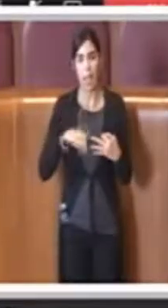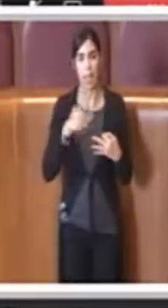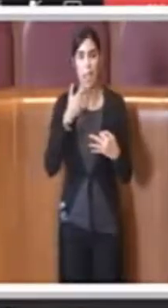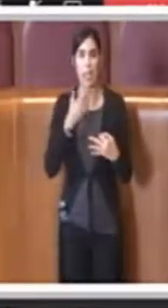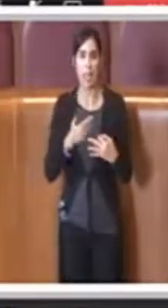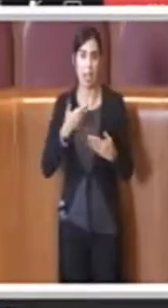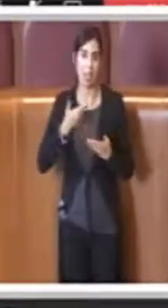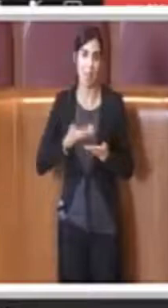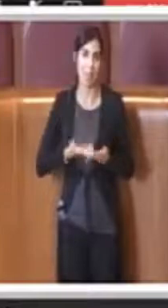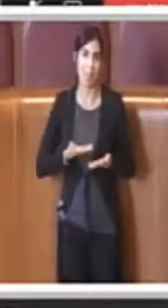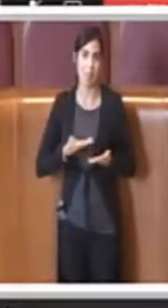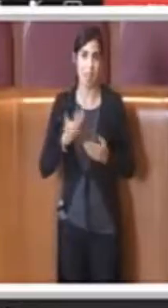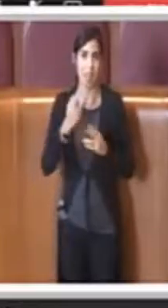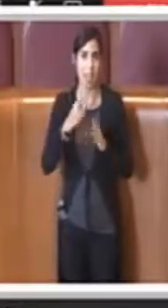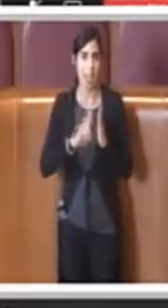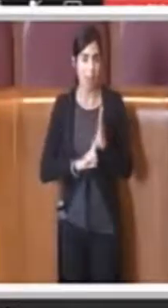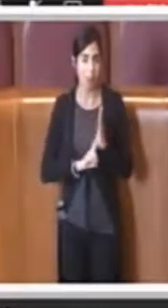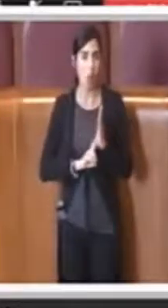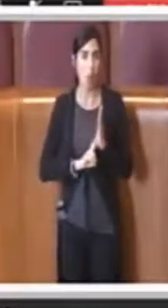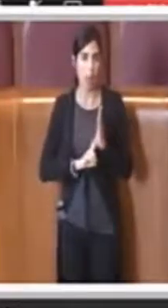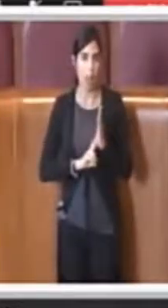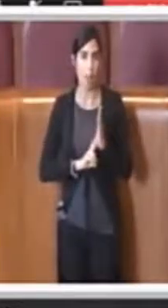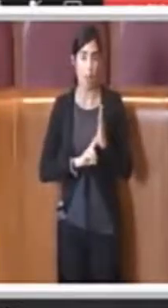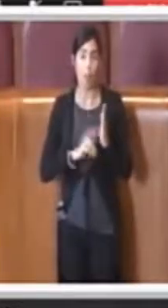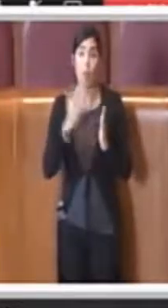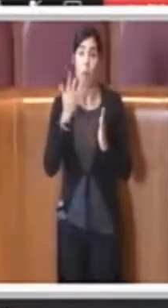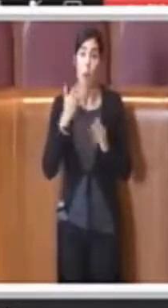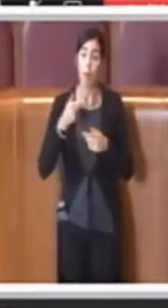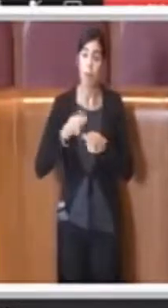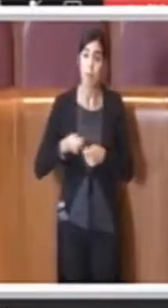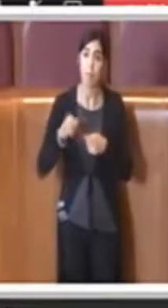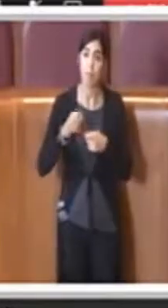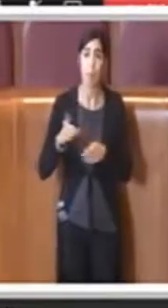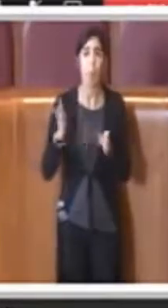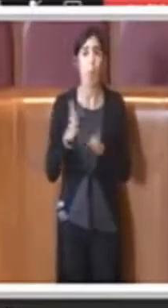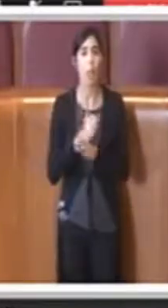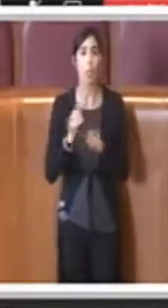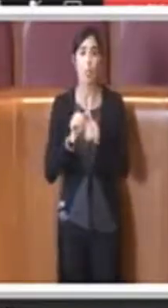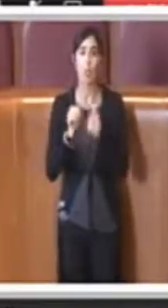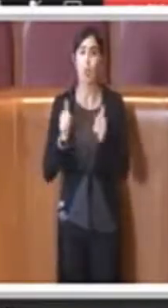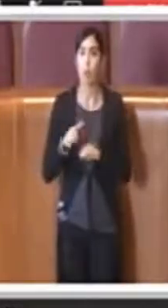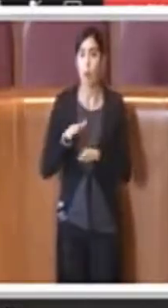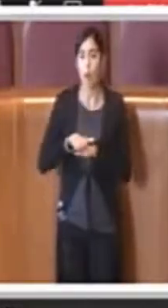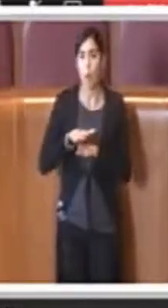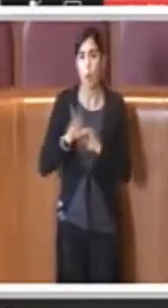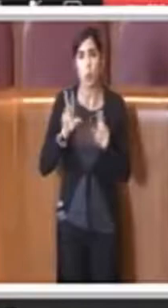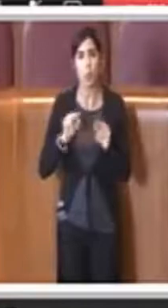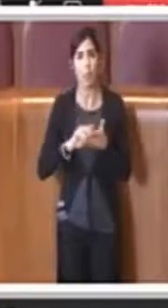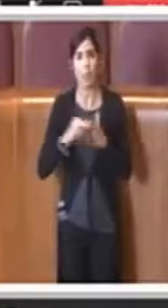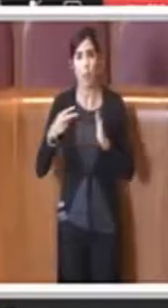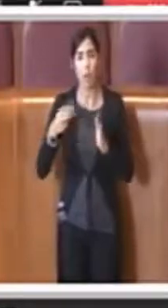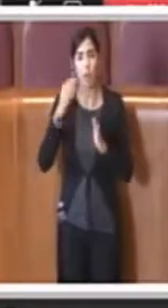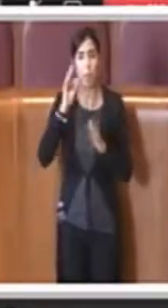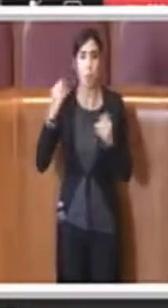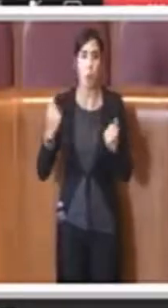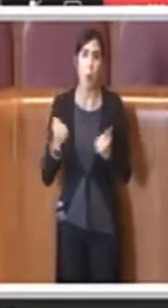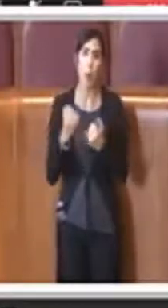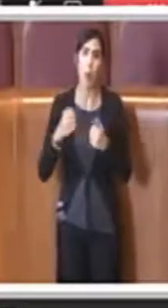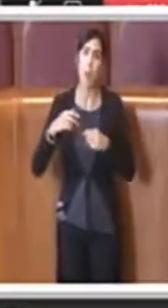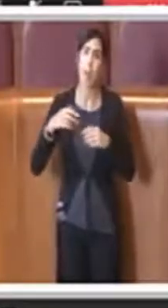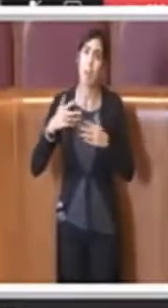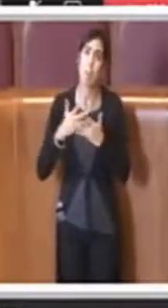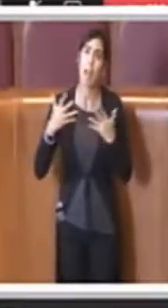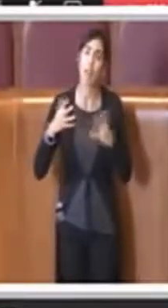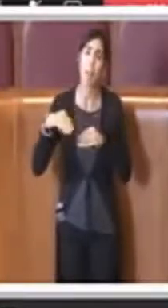regolamento, favorisce ogni forma d'uso delle nuove tecnologie per promuovere una maggiore partecipazione elettronica